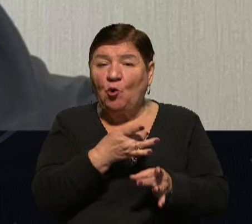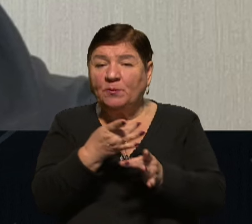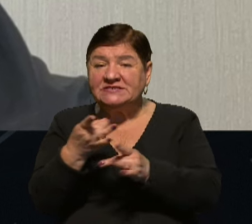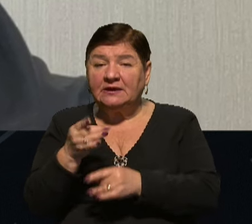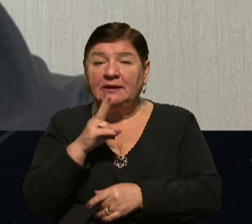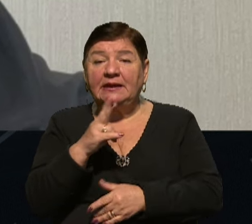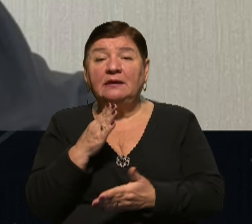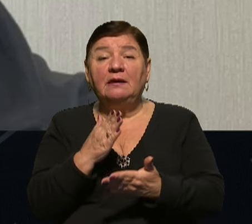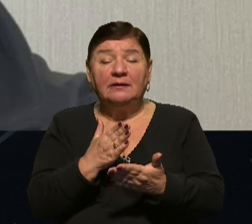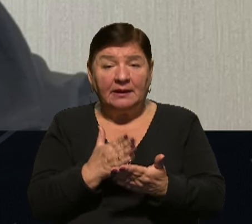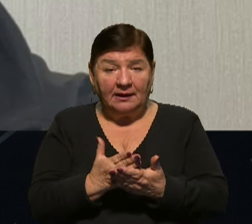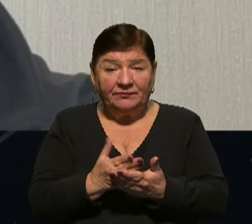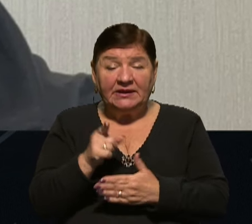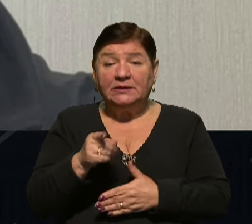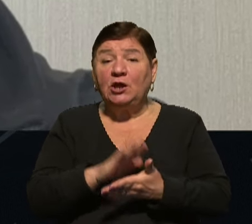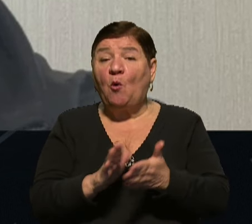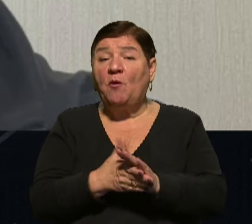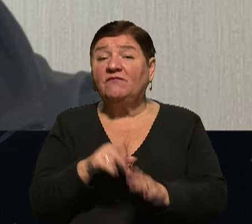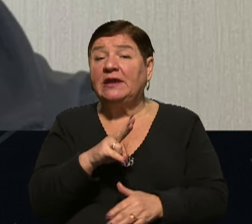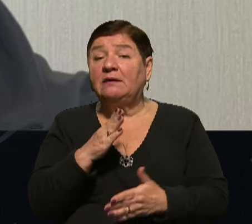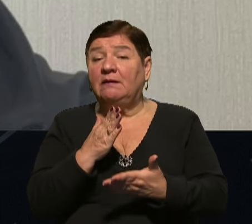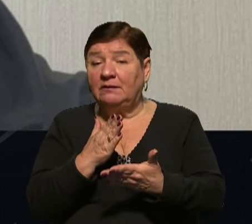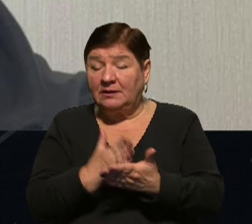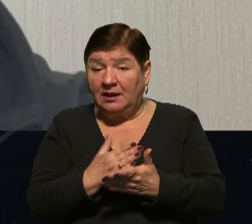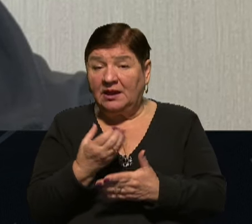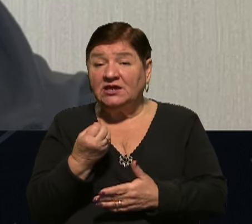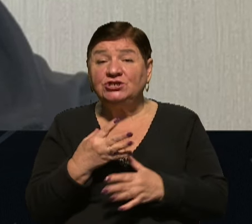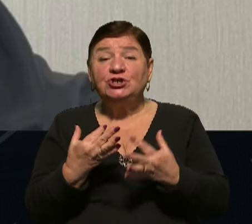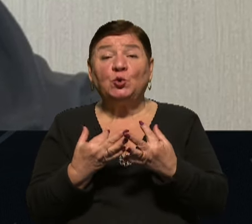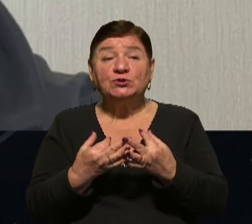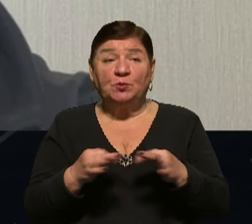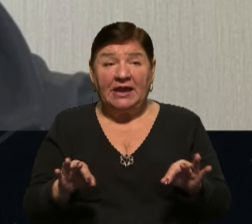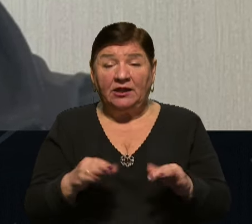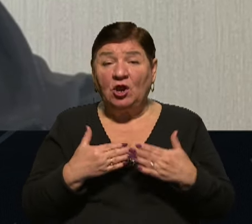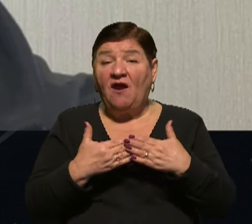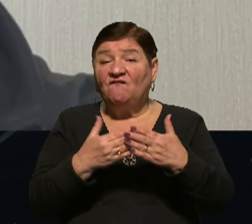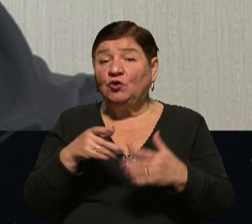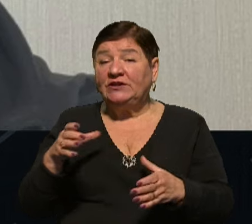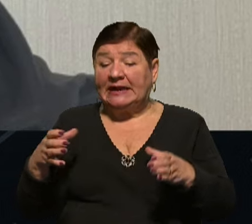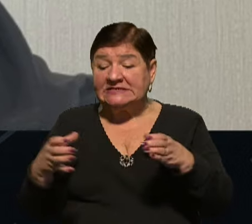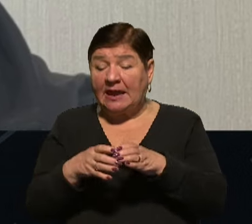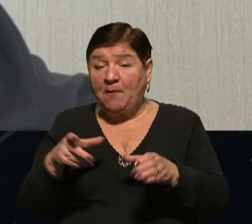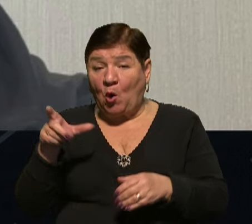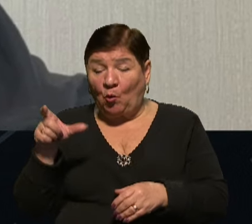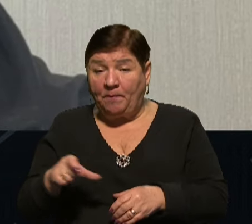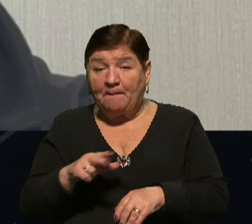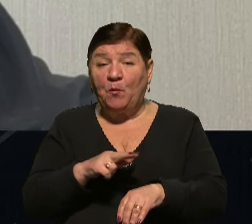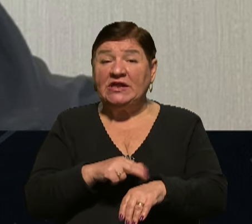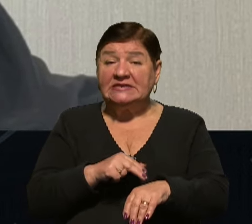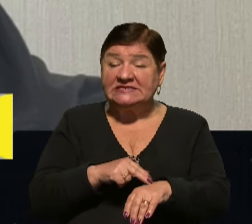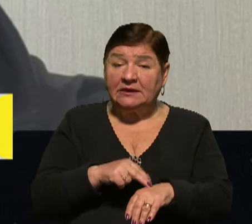які є, ті умови, які є, вони ще дозволяють волонтерським групам поліції,